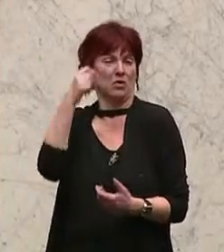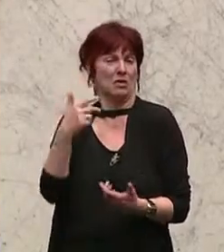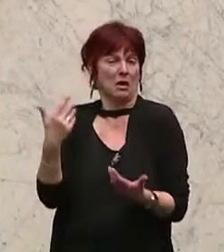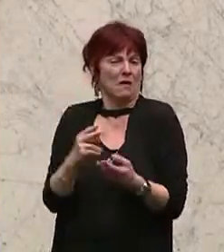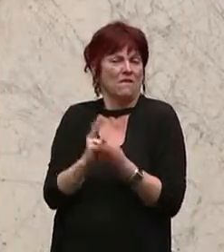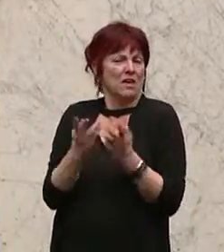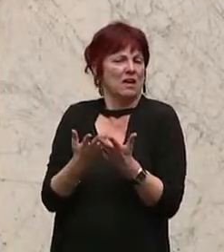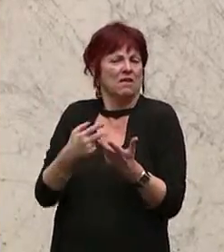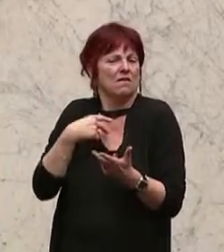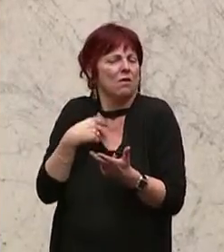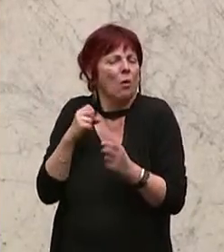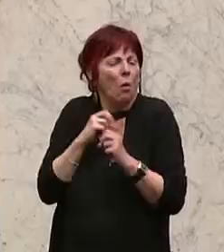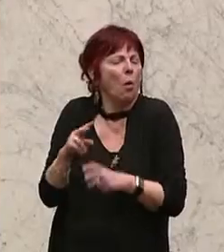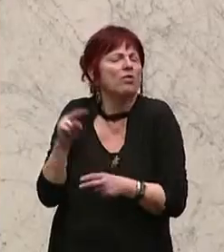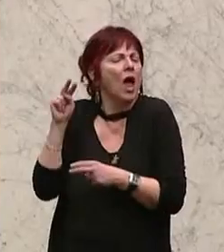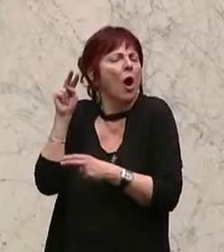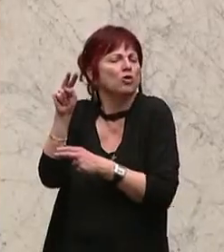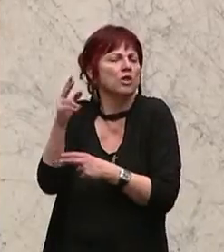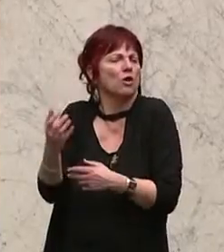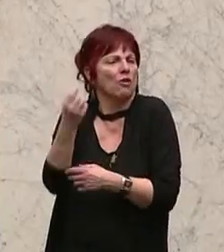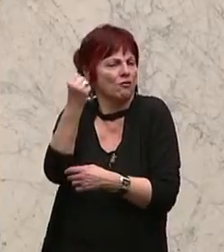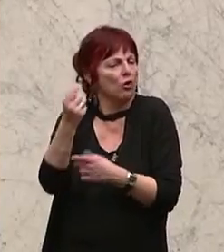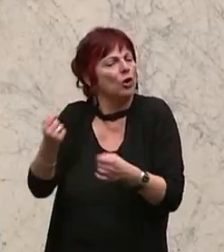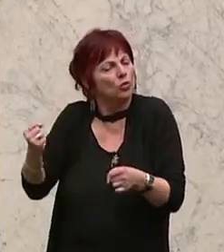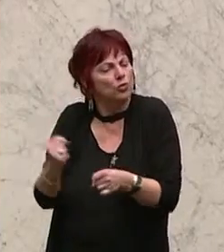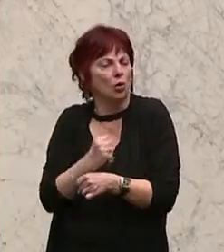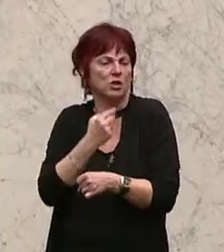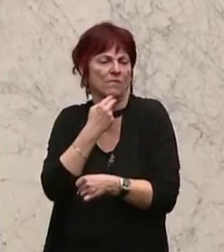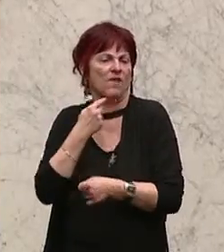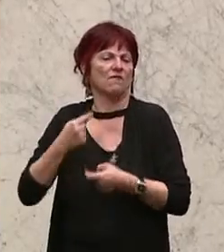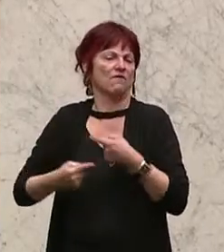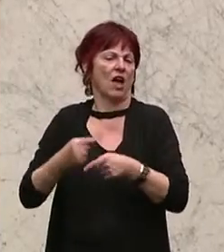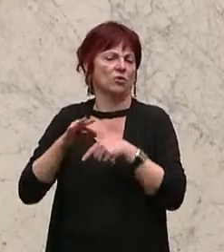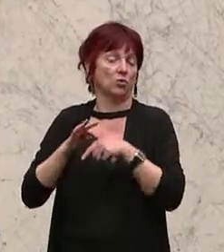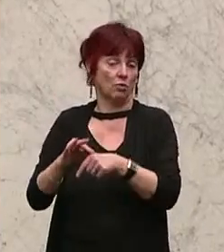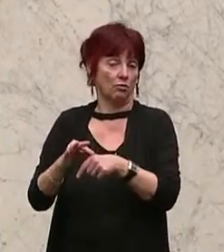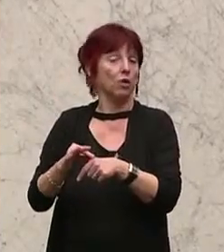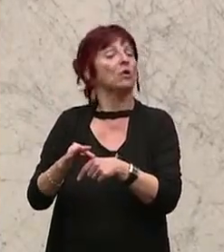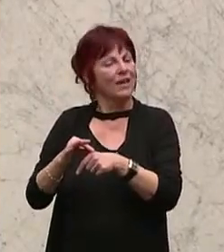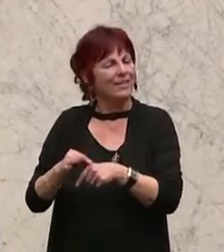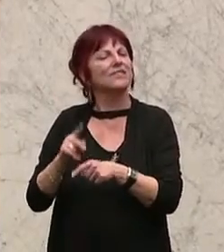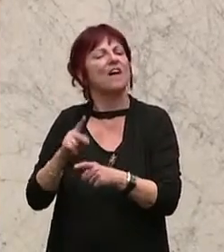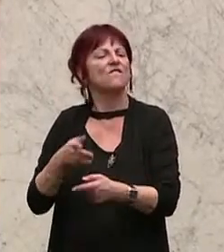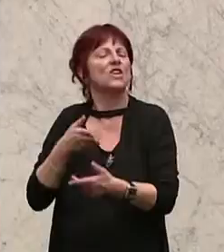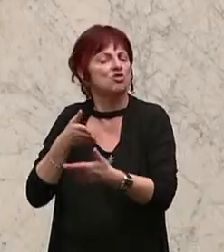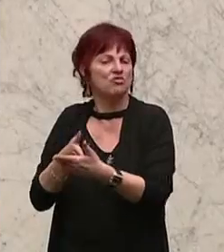Hemmschwelle gibt und auch eine gerechtfertigte Schwelle. Und deswegen ist es auch wichtig, dass das hier genauso wie in der Zivilprozessordnung geregelt wird.